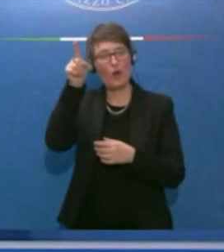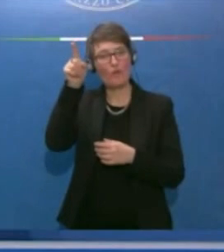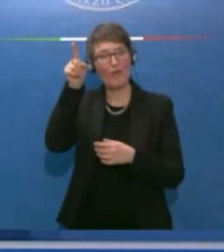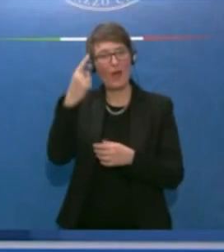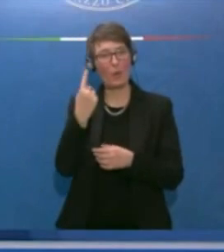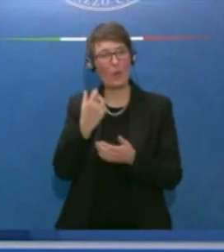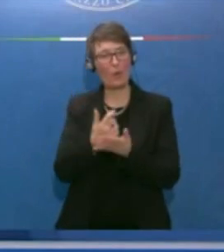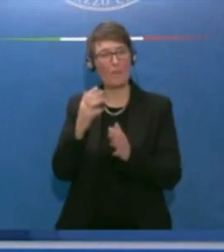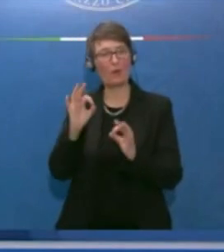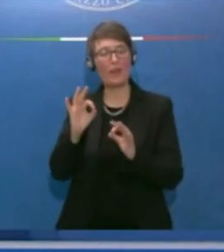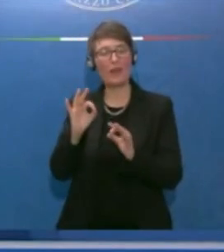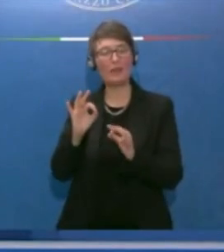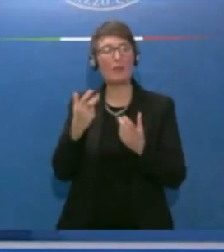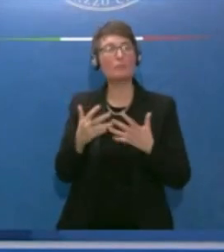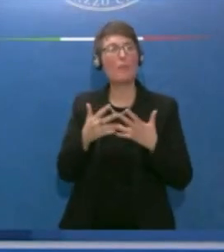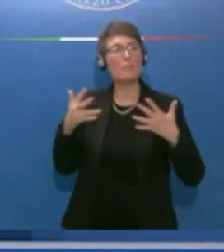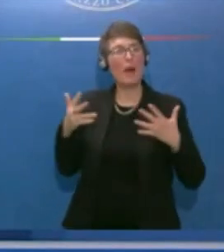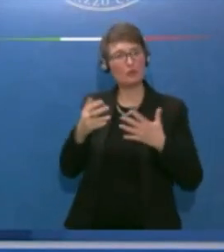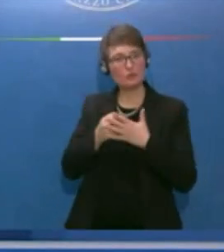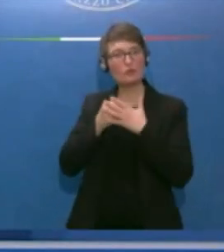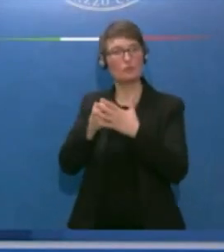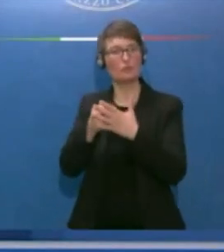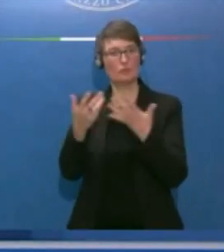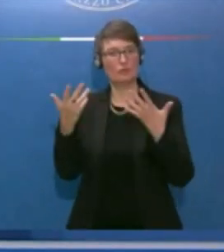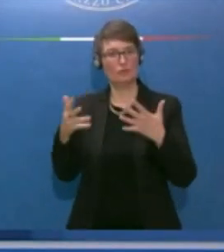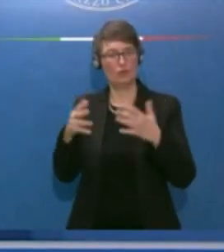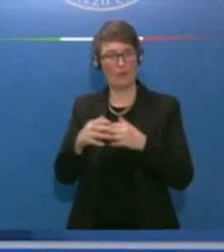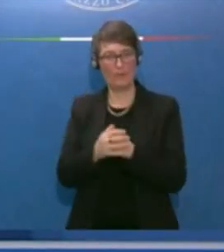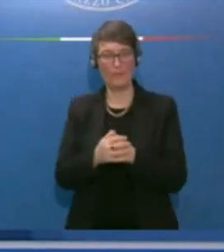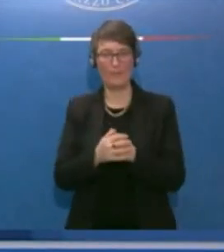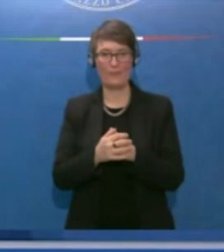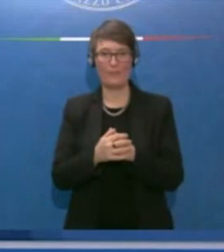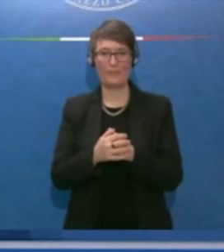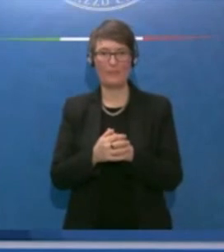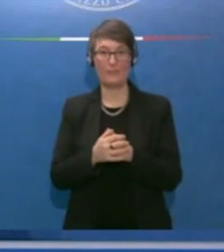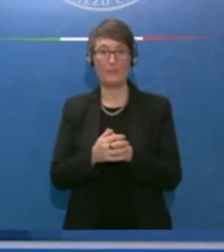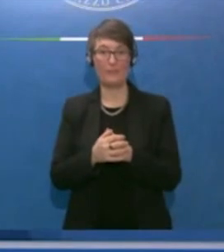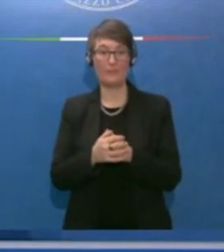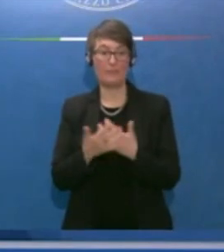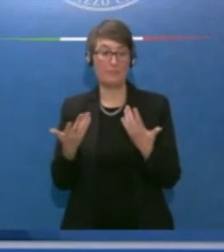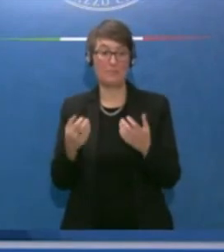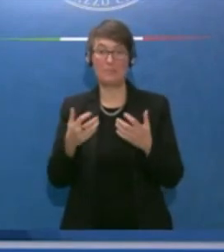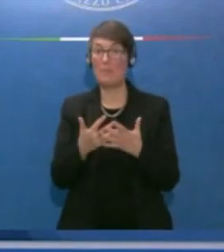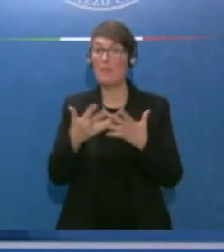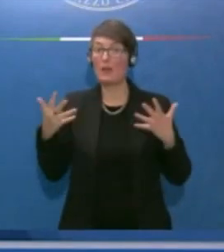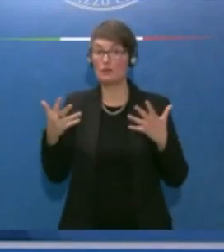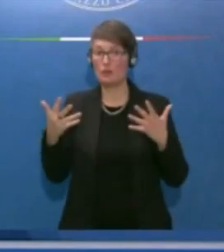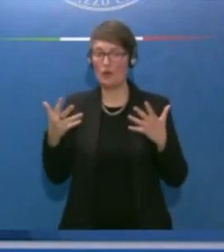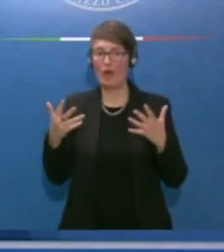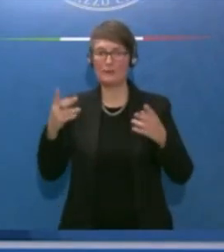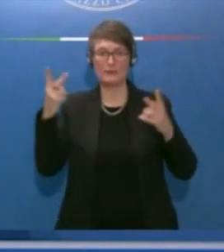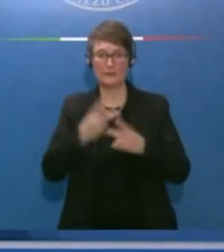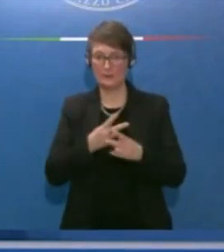maggioranza come quella che ha sostenuto questo Governo ed è la più ampia possibile. È una